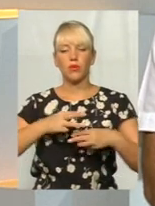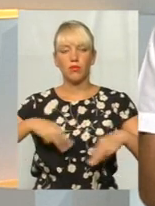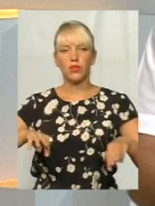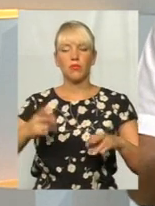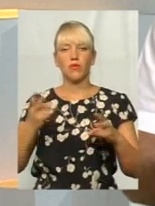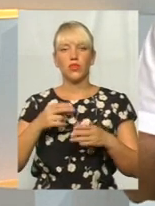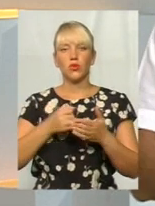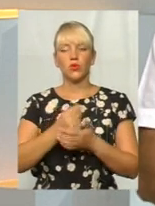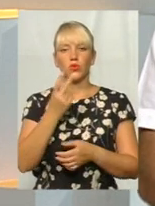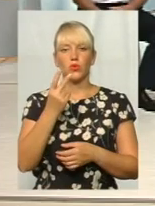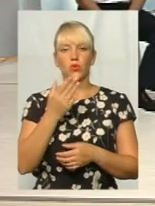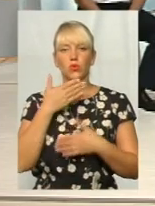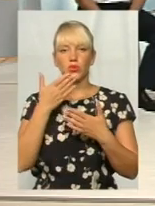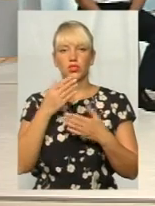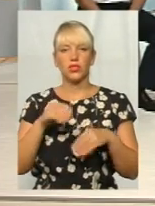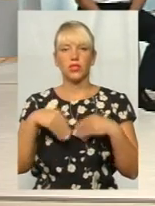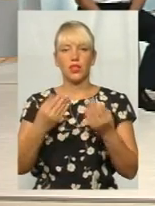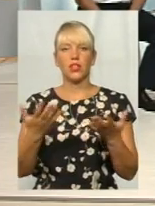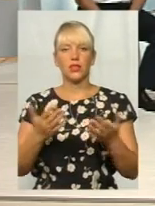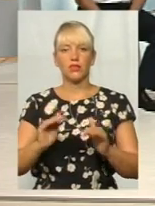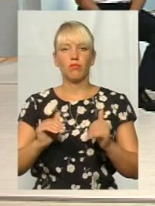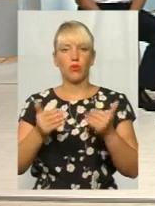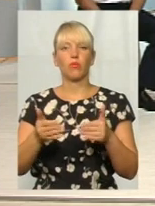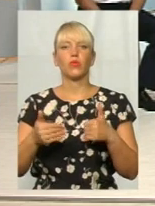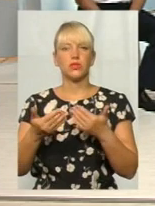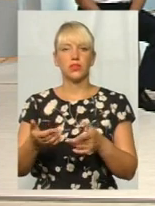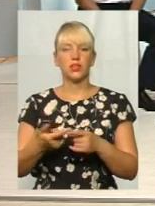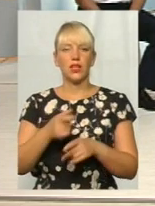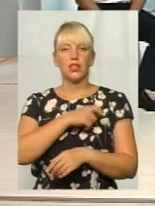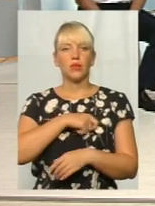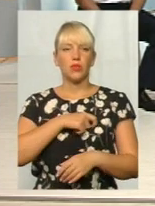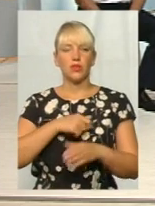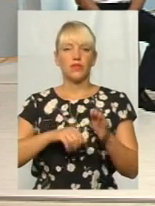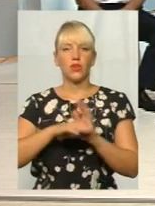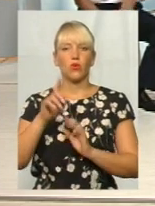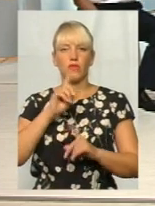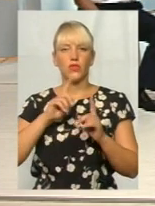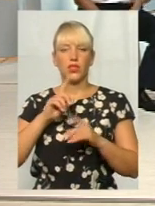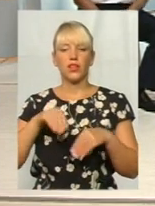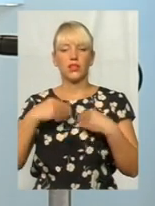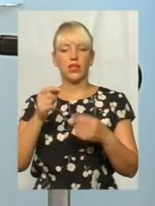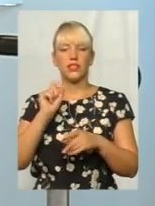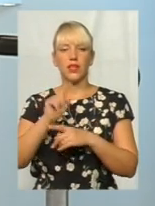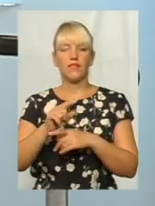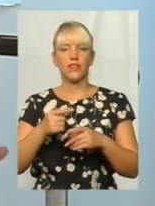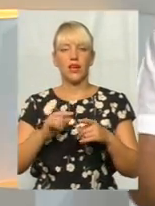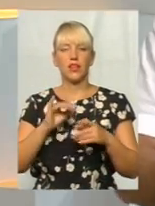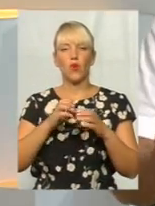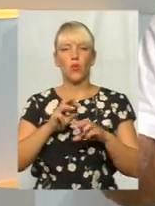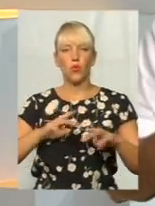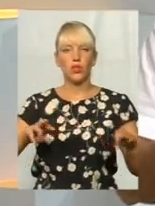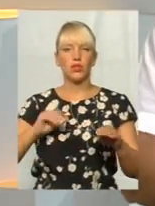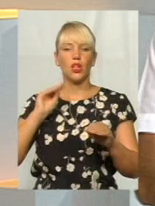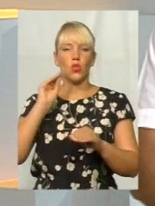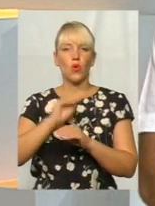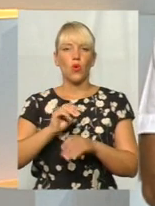другого читання дати якісь пропозиції. депутати Верховної Ради дали завдання уряду доопрацювати. По цим позиціям,